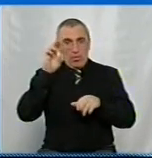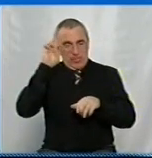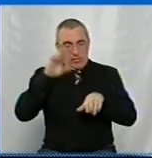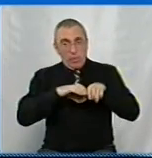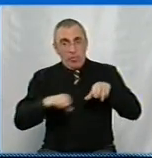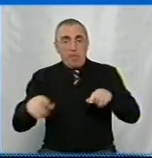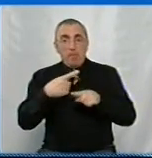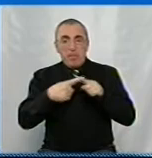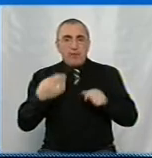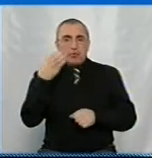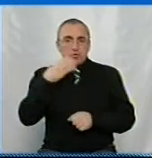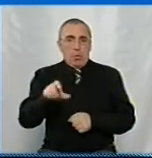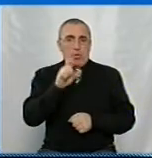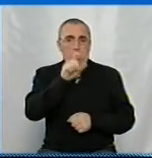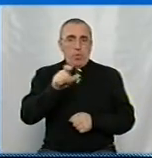півсоті кропивничанам.